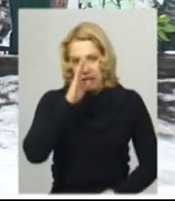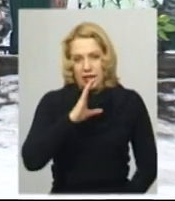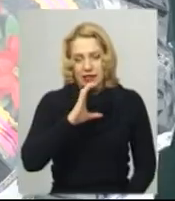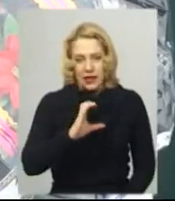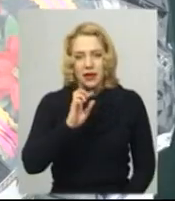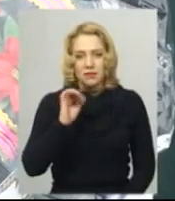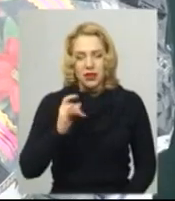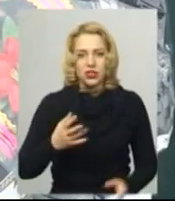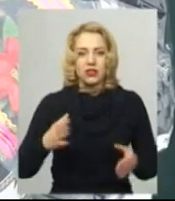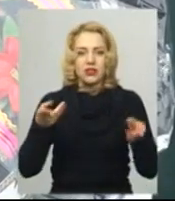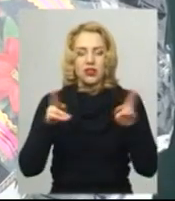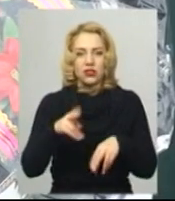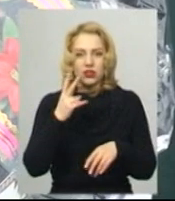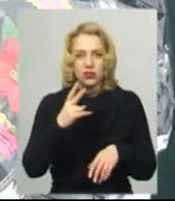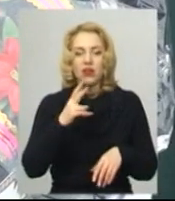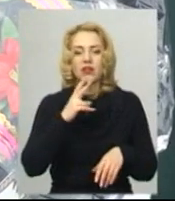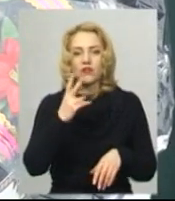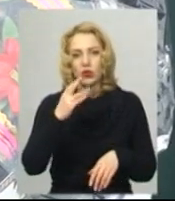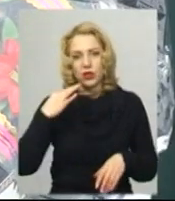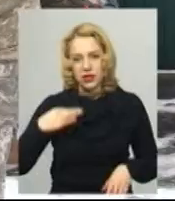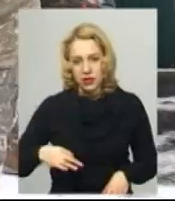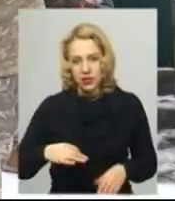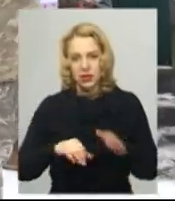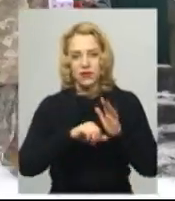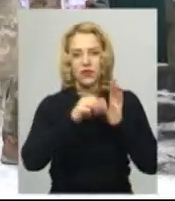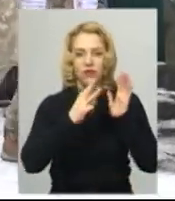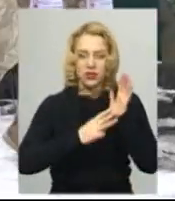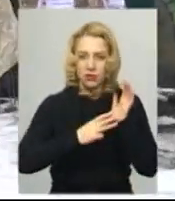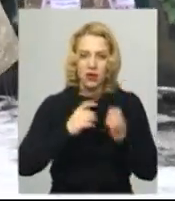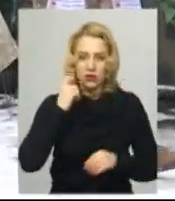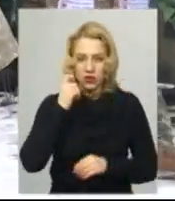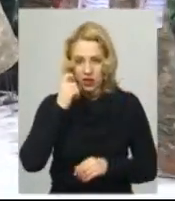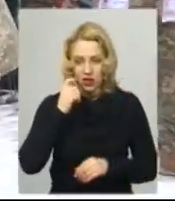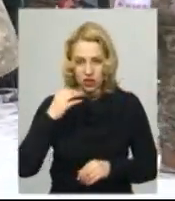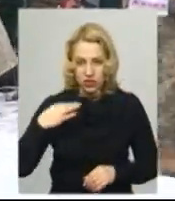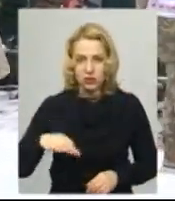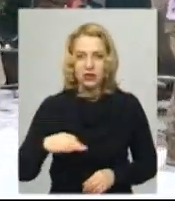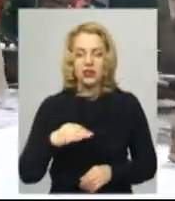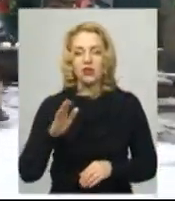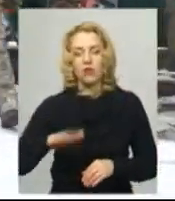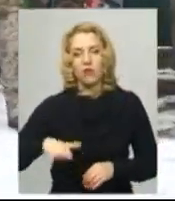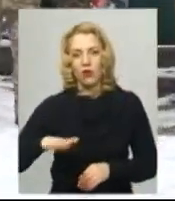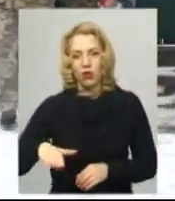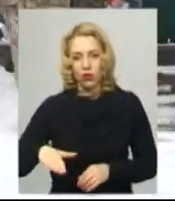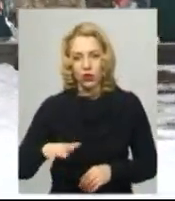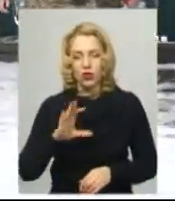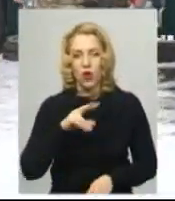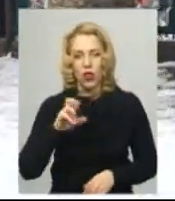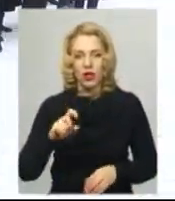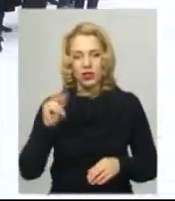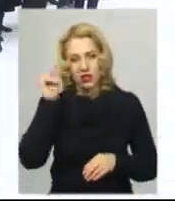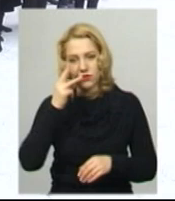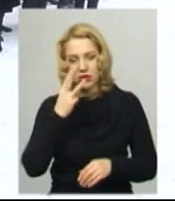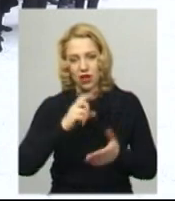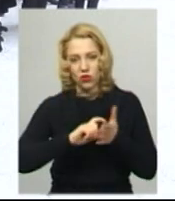дружина Олена та двоє синів. Старший, 18-річний Терас, студент аграрного університету. Молодший Олексій навчається у третьому